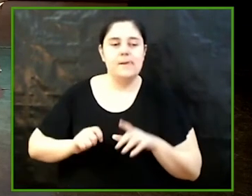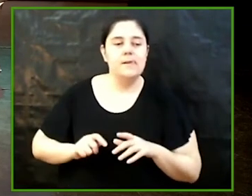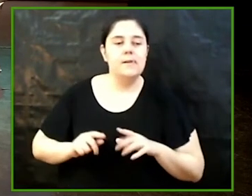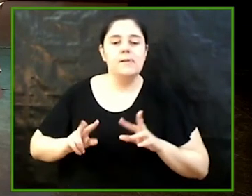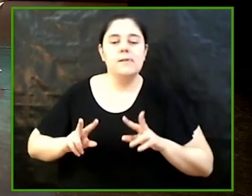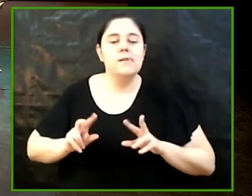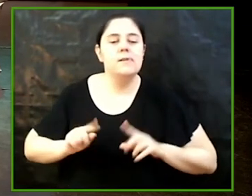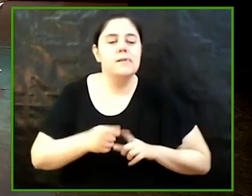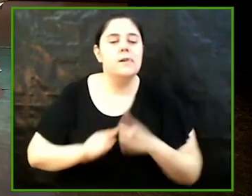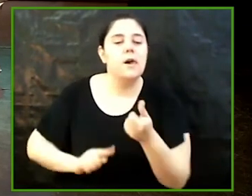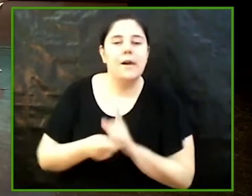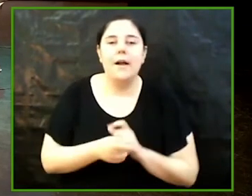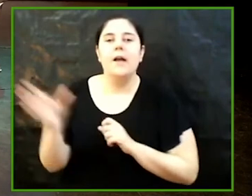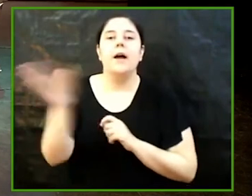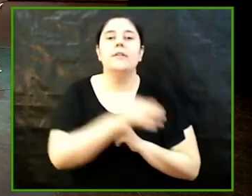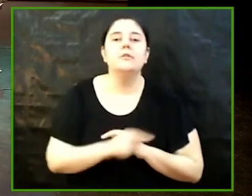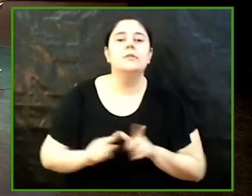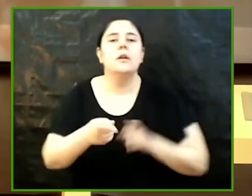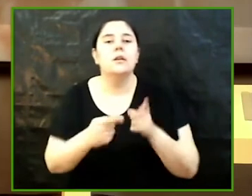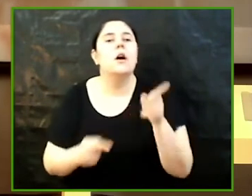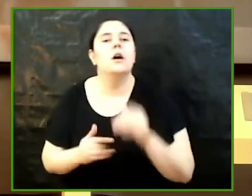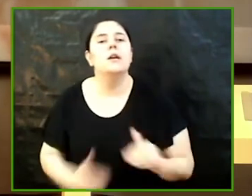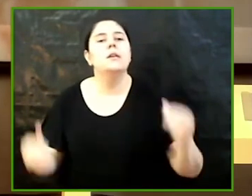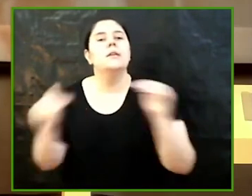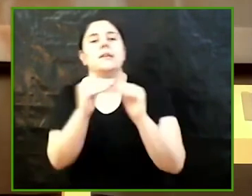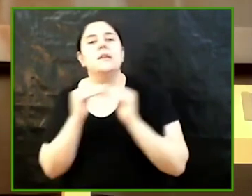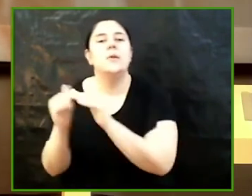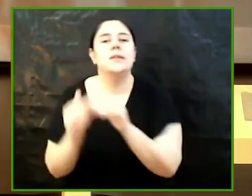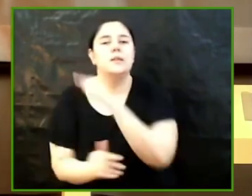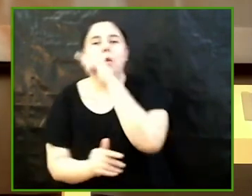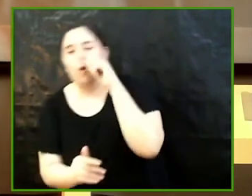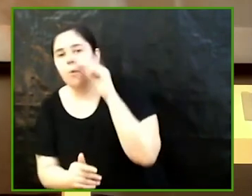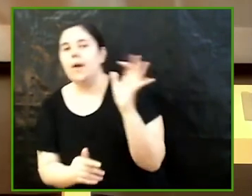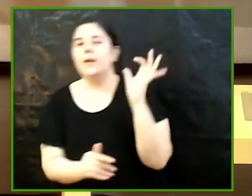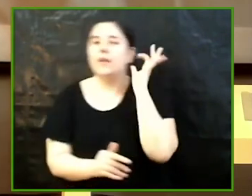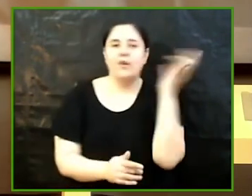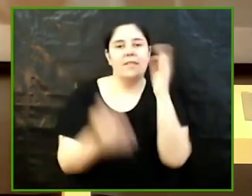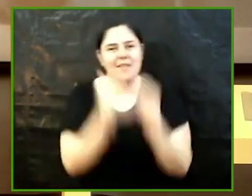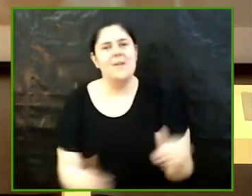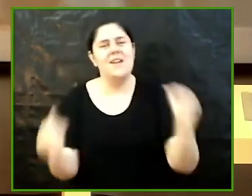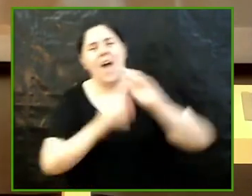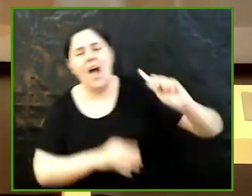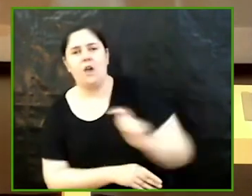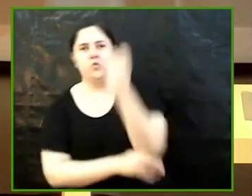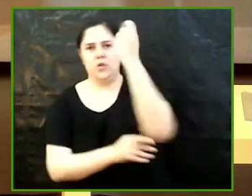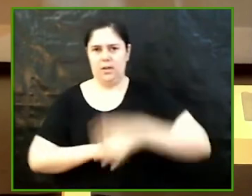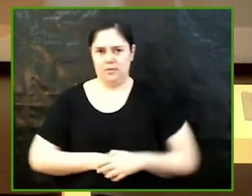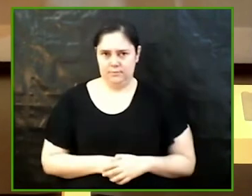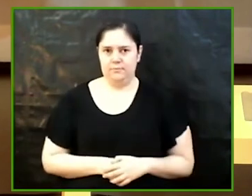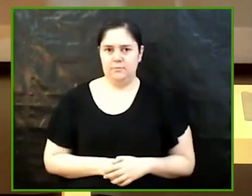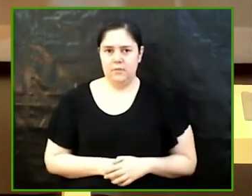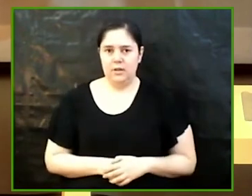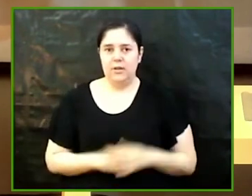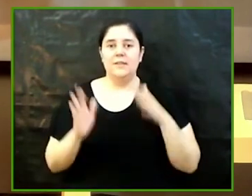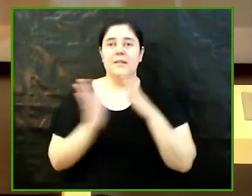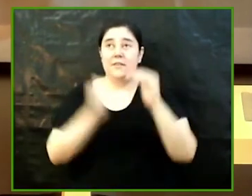tothom que la igualtat entre home i dona s'ha d'aconseguir que hem de trencar aquest sostre